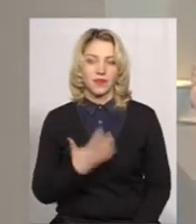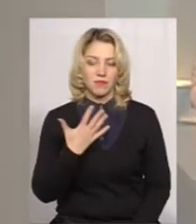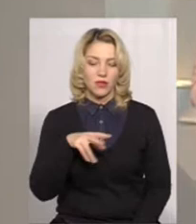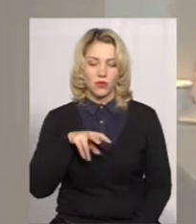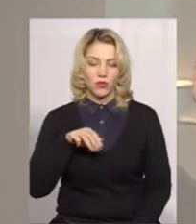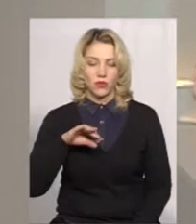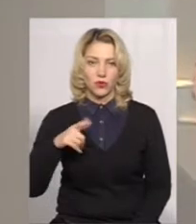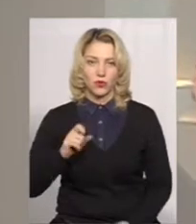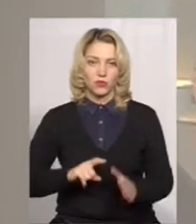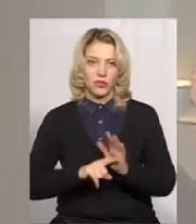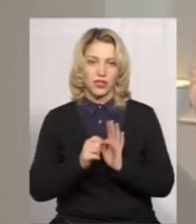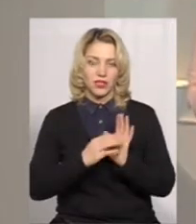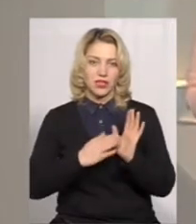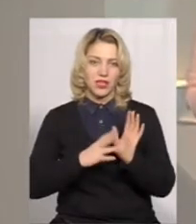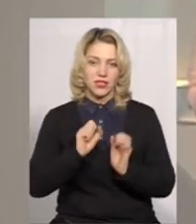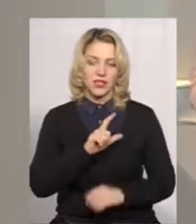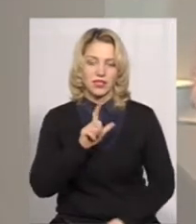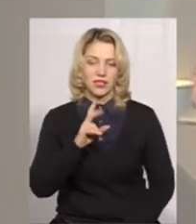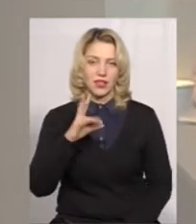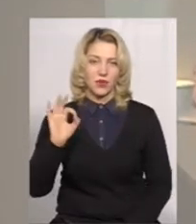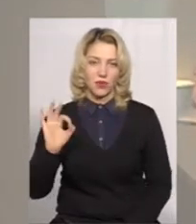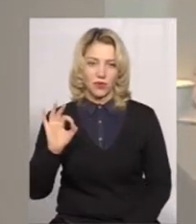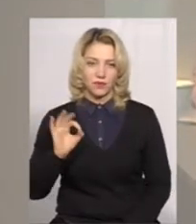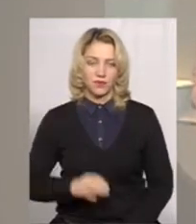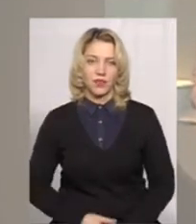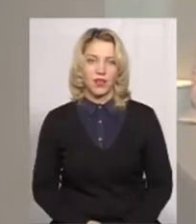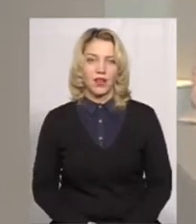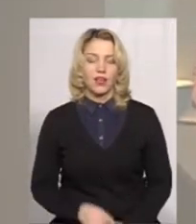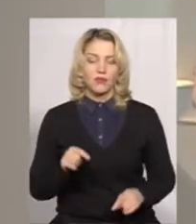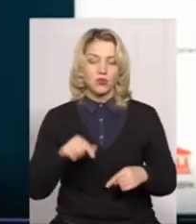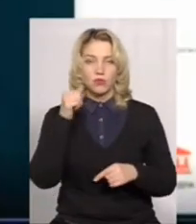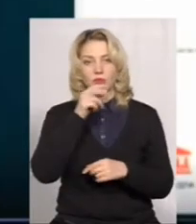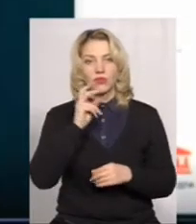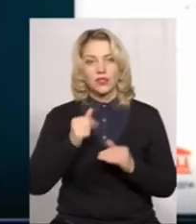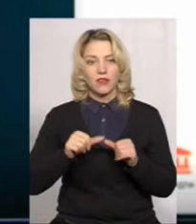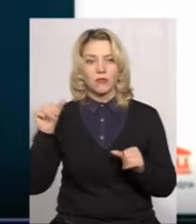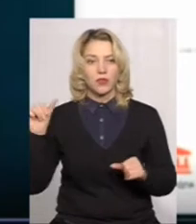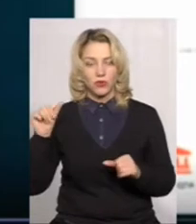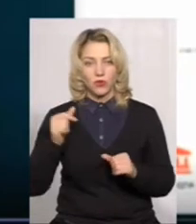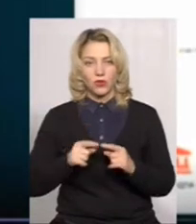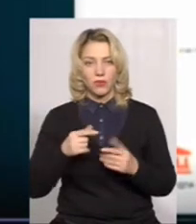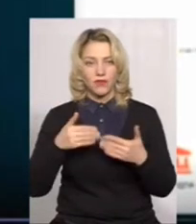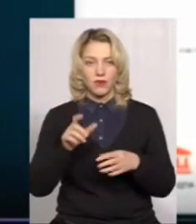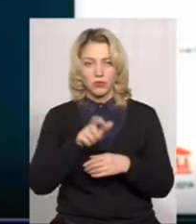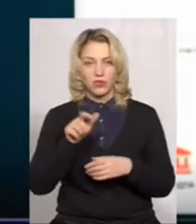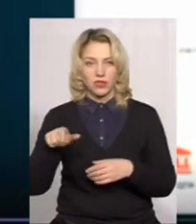лютого почалася реєстрація на зовнішнє незалежне оцінювання. Цього року, як і минулого, на